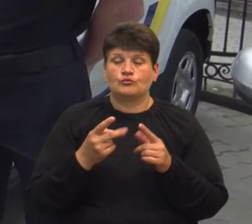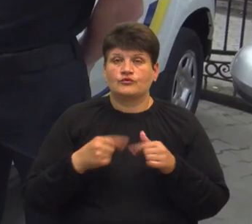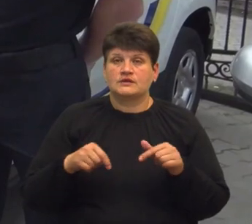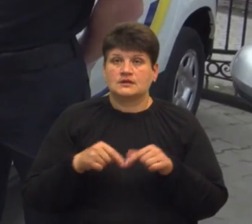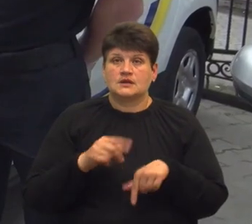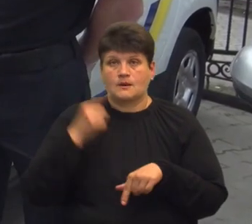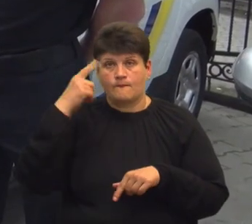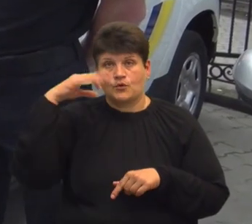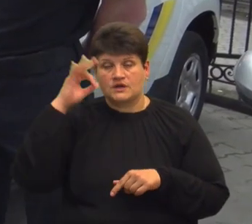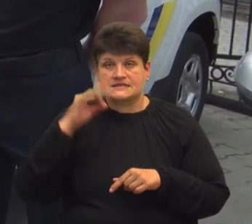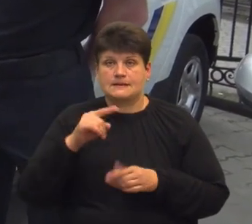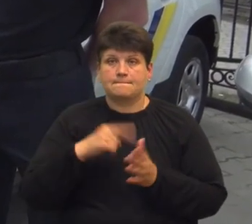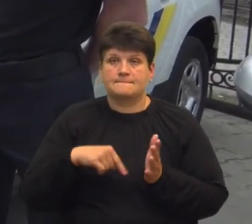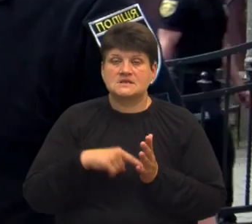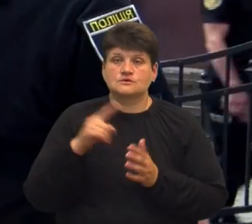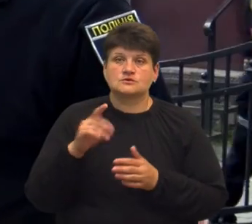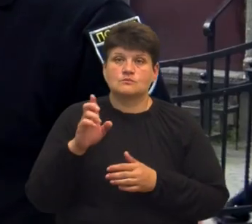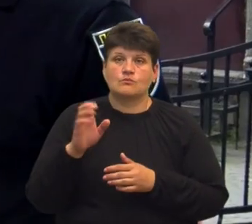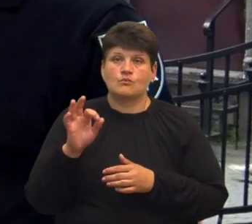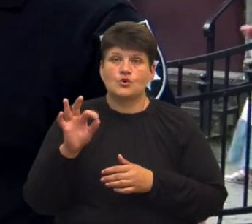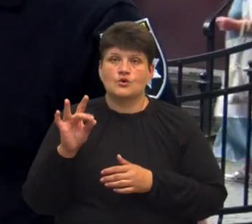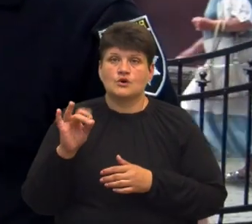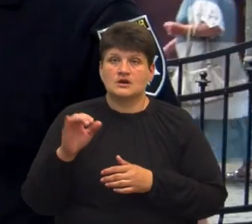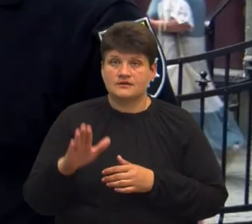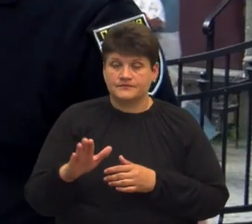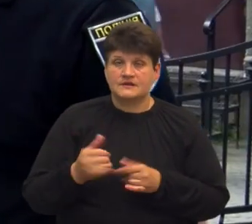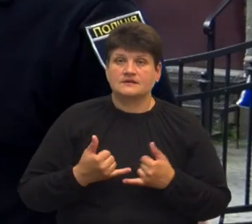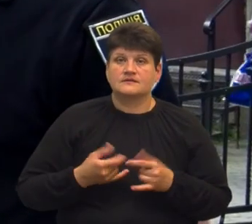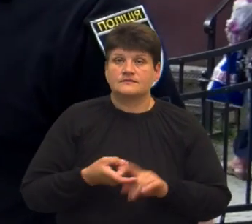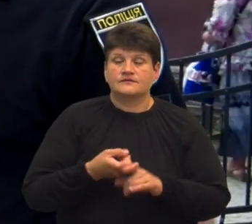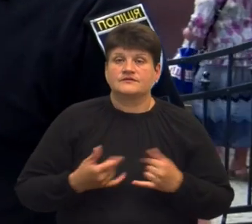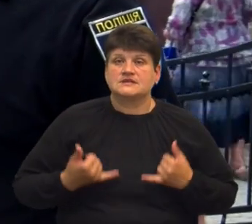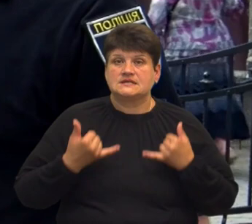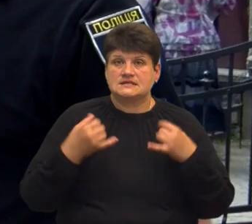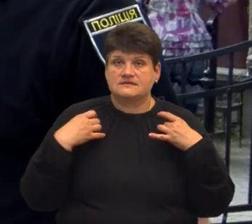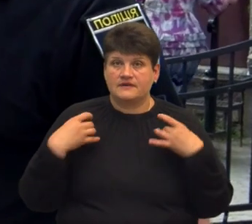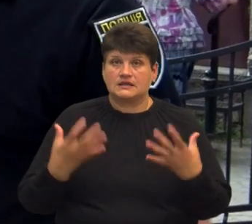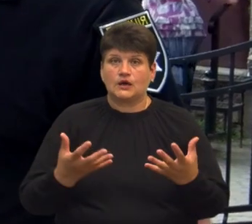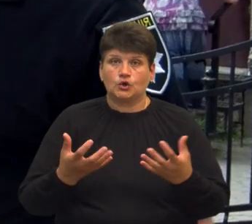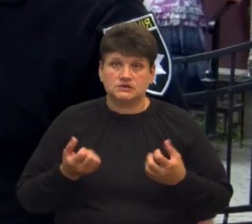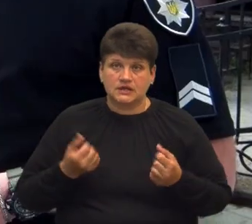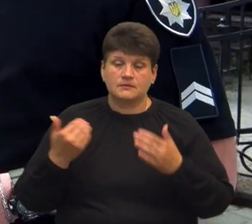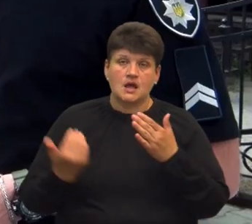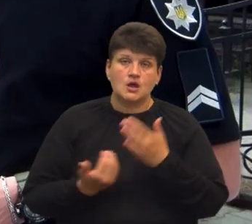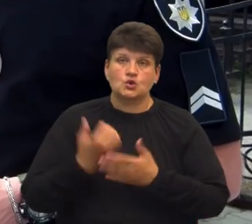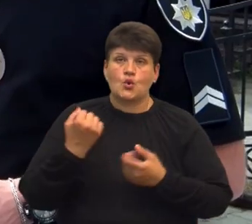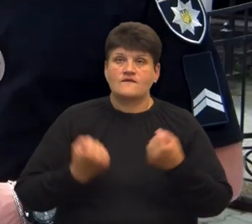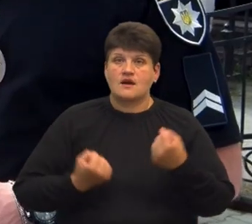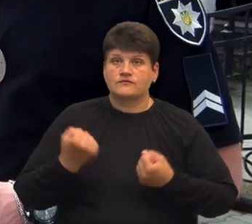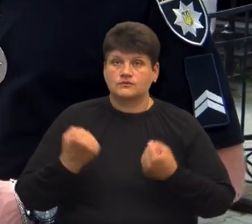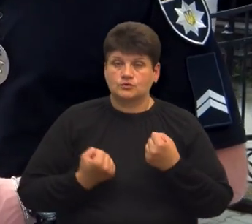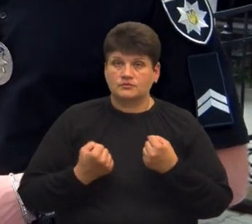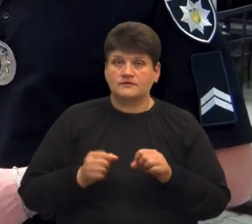місті Зборів, каже поліцейський Василь Хомів. Чистого свята отримаємо новий автомобіль. Він піде,